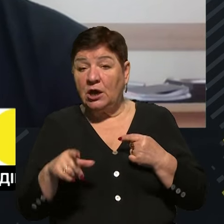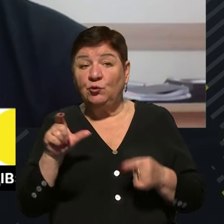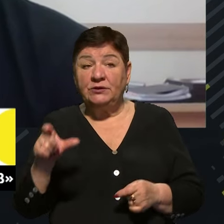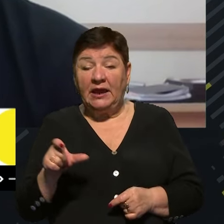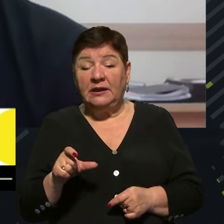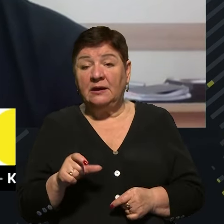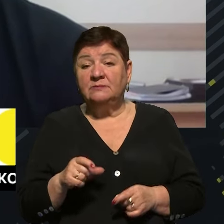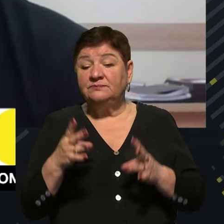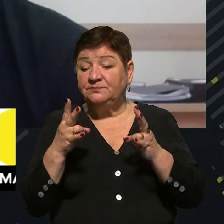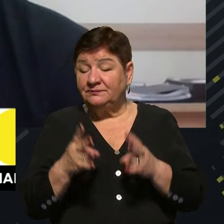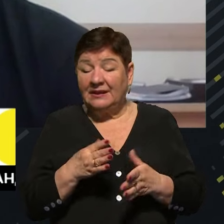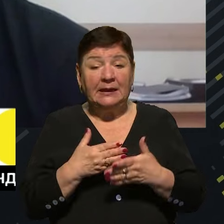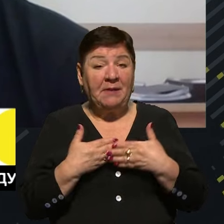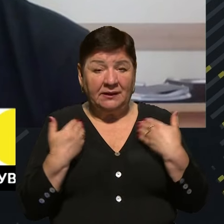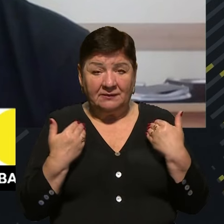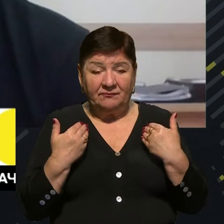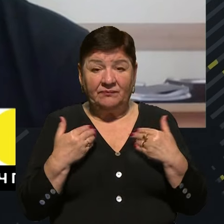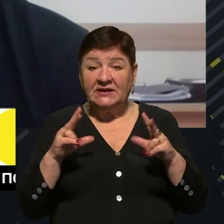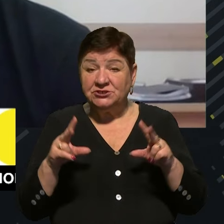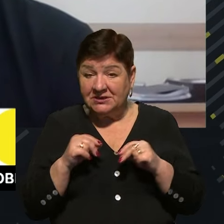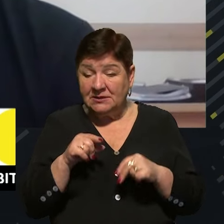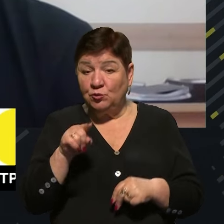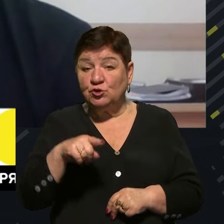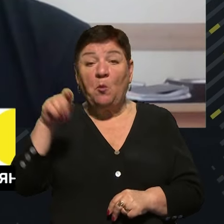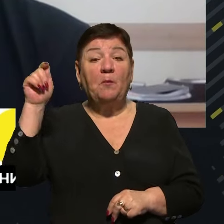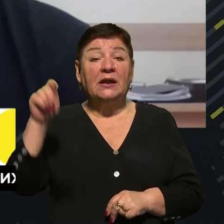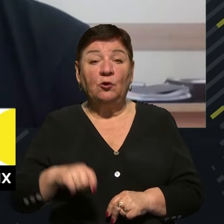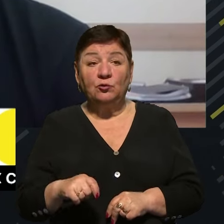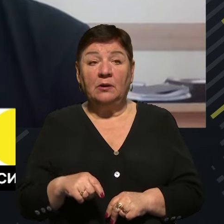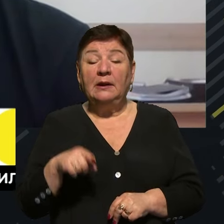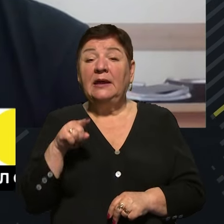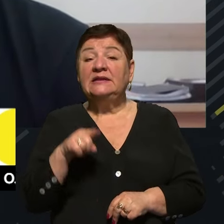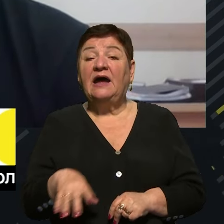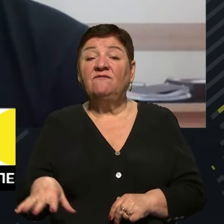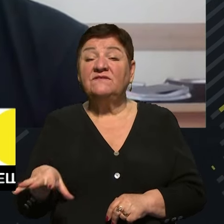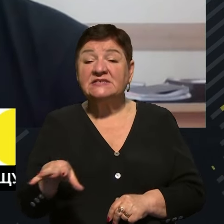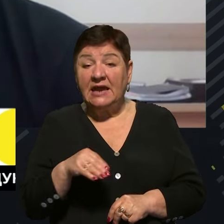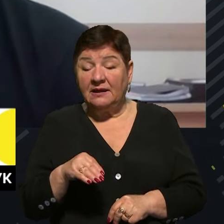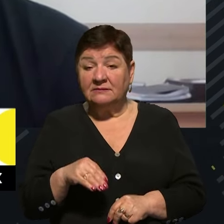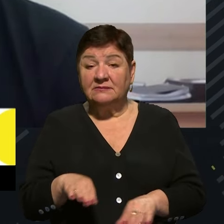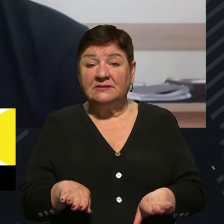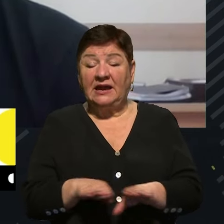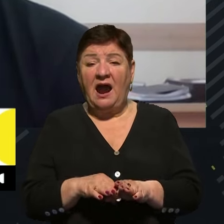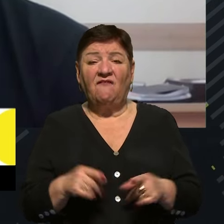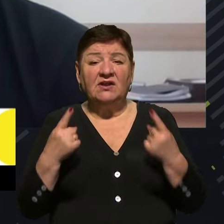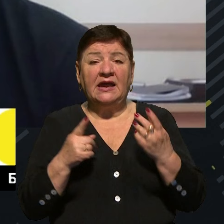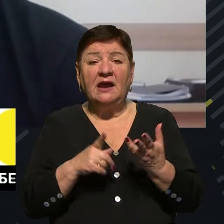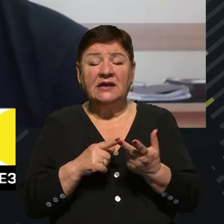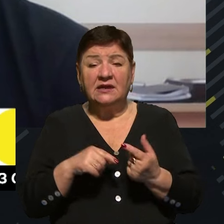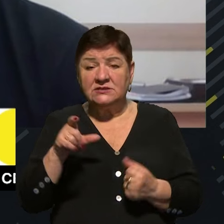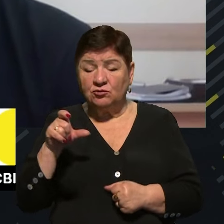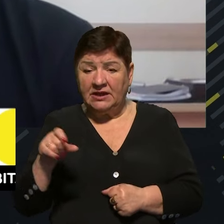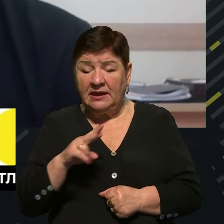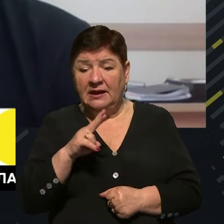постраждалих, на щастя, немає по цьому прильоту. Там все ж таки не досить велика кількість людей, яка